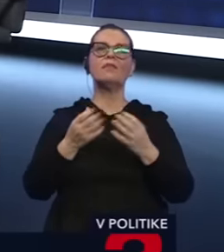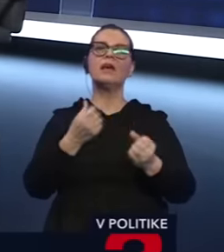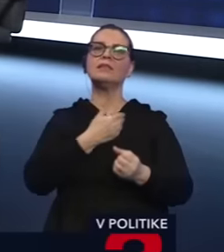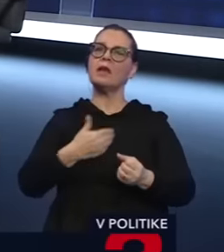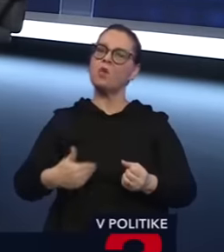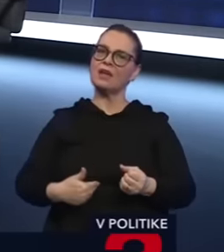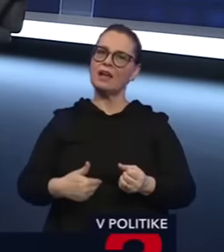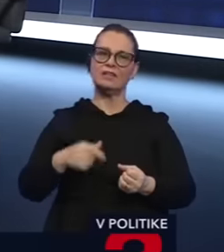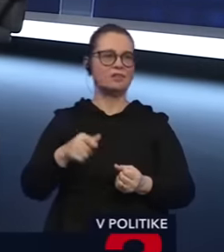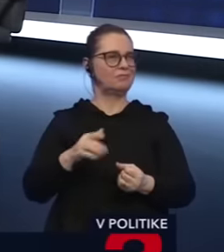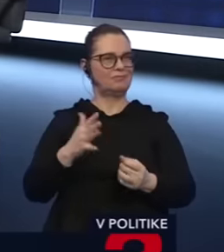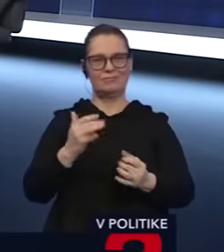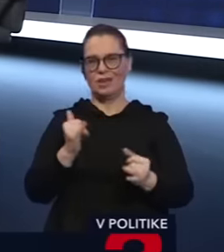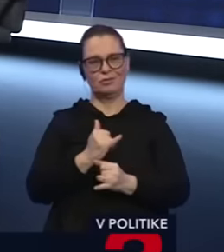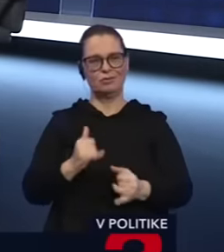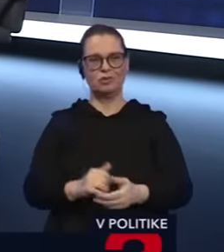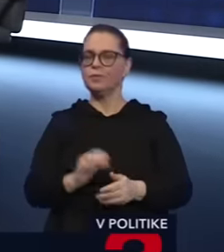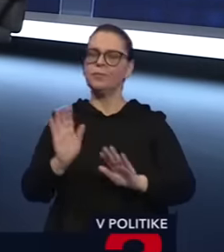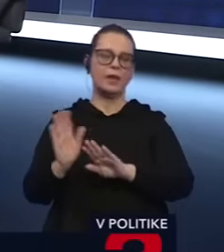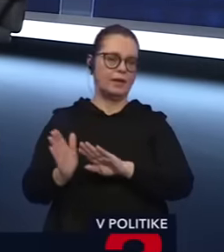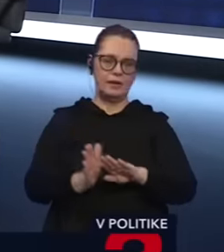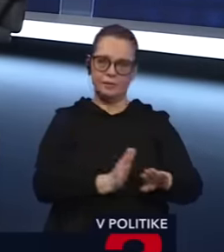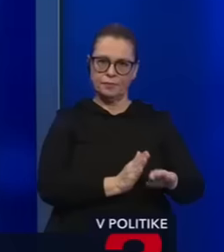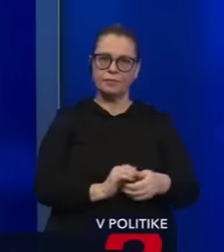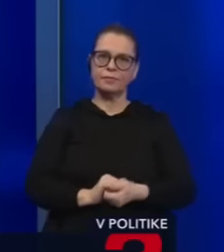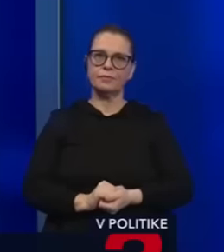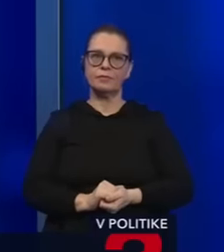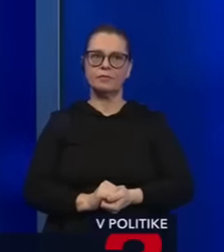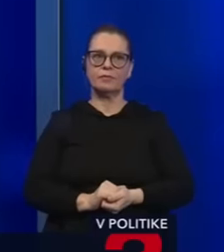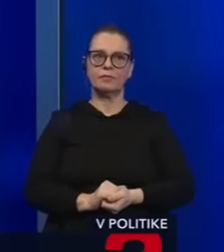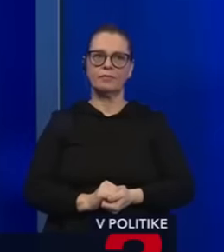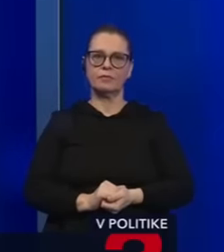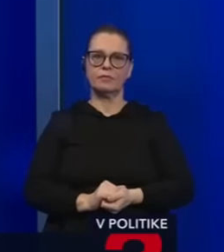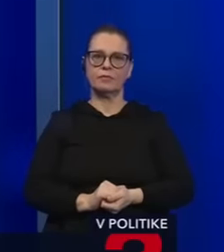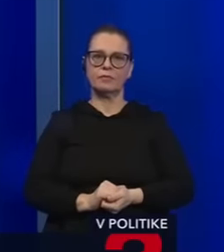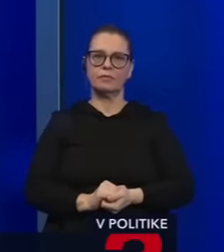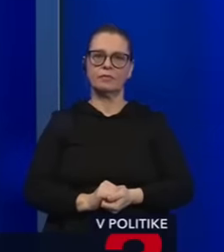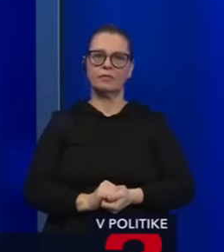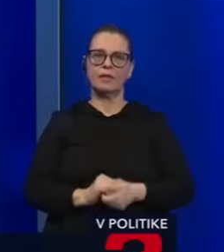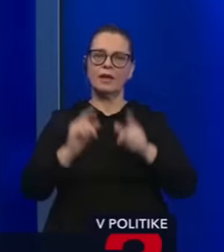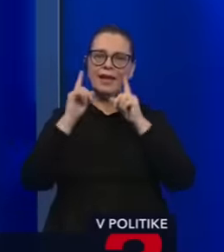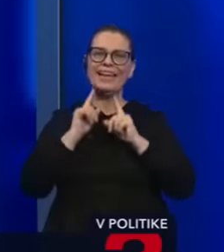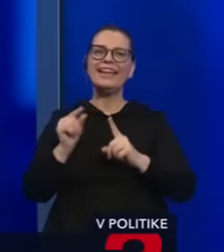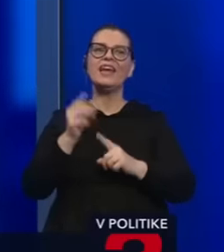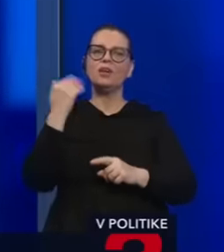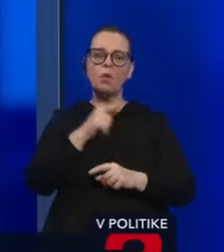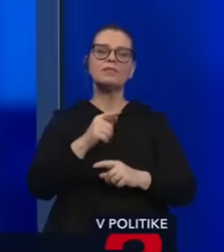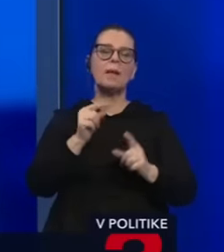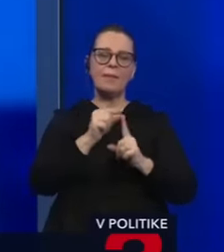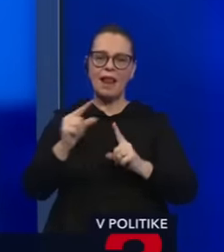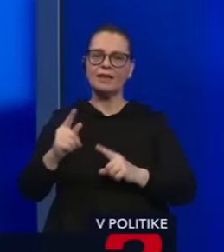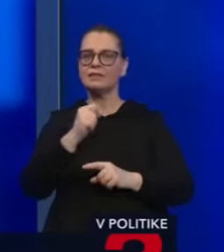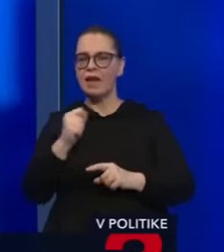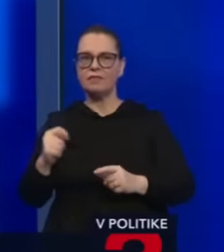nedemokratičnosti sú neskutočné. Tri veci. Hygienik tam bol už za Pelegrínu, za Fica, bol svojprávny. Po druhé, keď